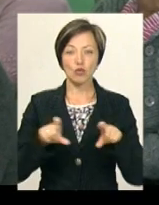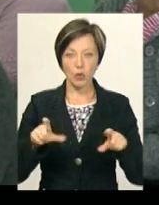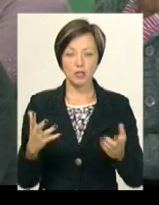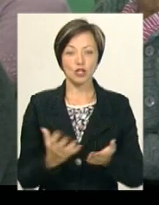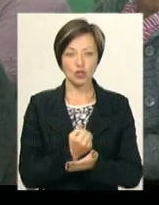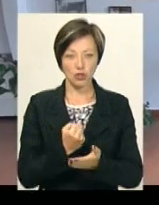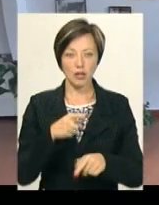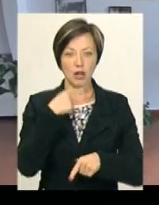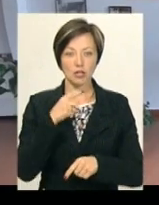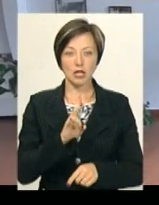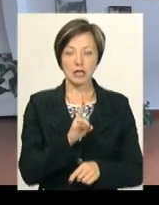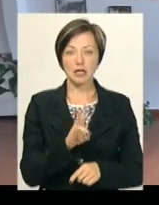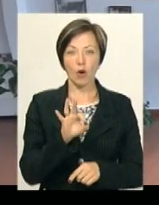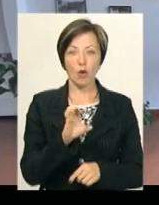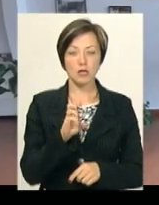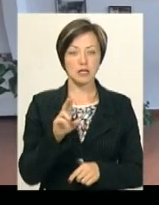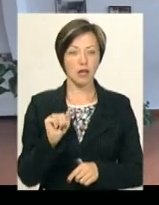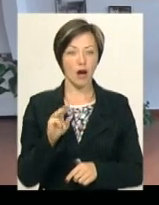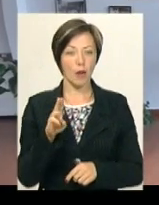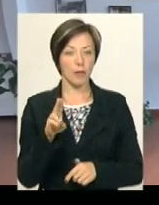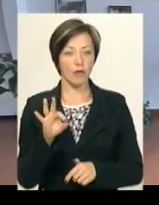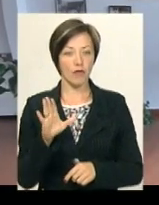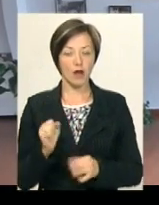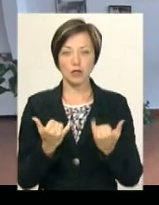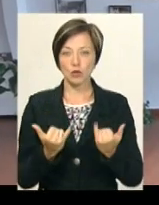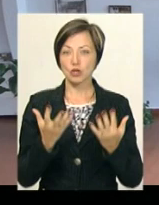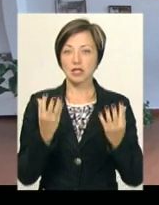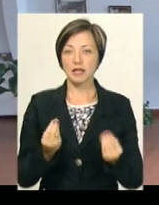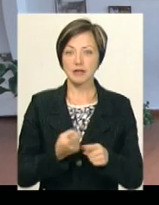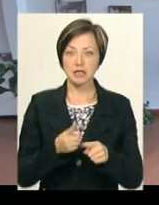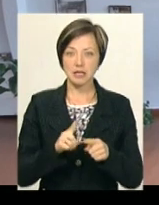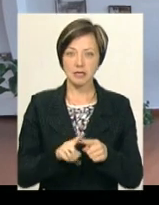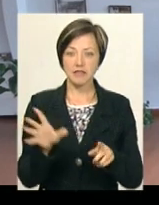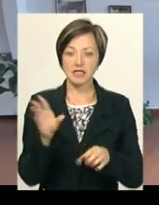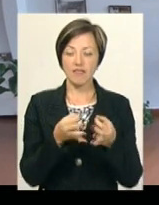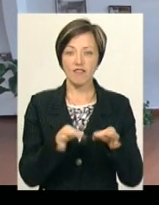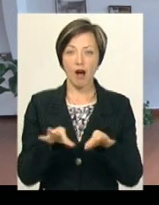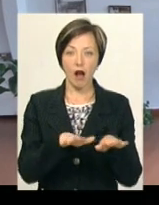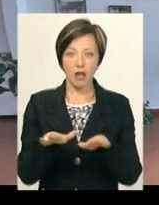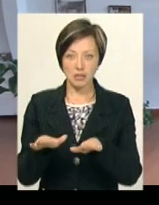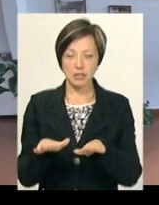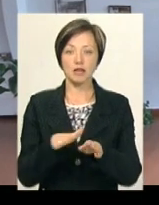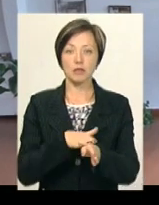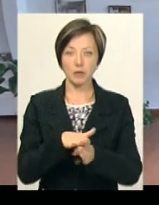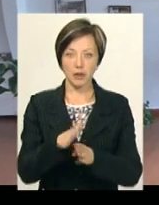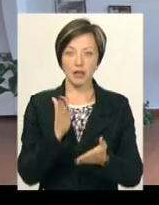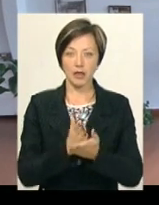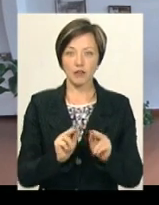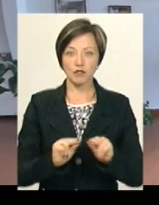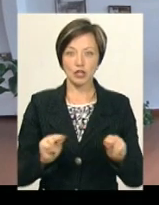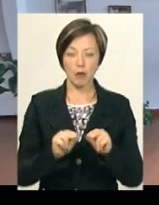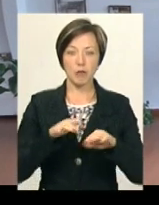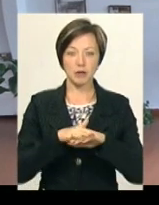знайшли, каже Ніна Остапова. Але на сьогоднішній оці всі вакансії закриті, тому що є вчитель